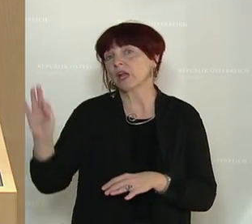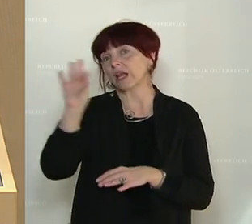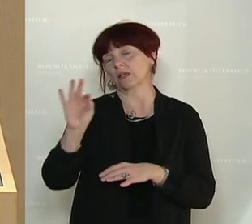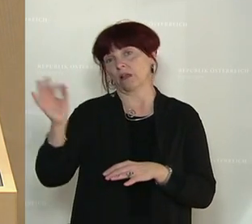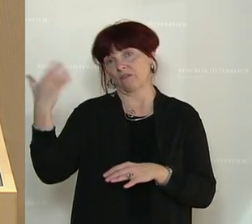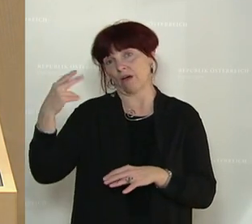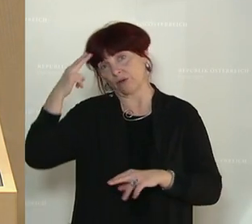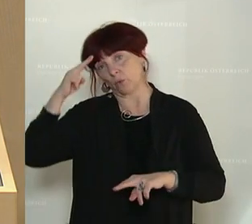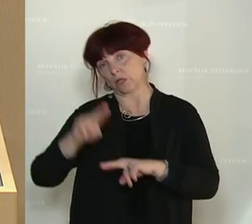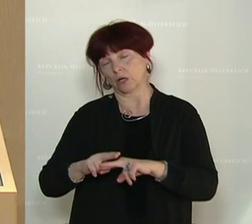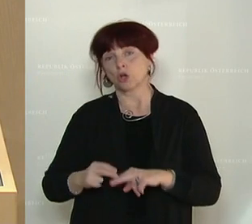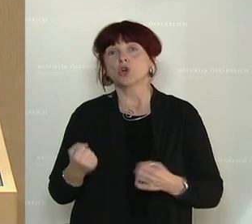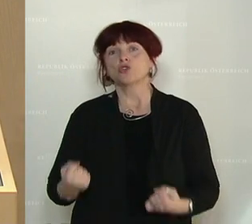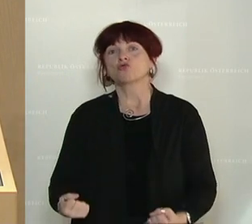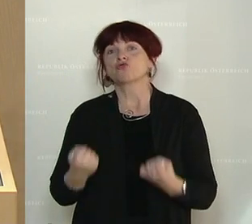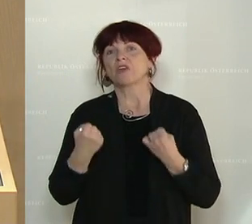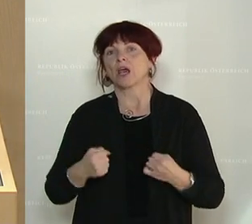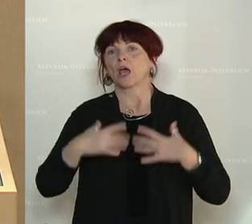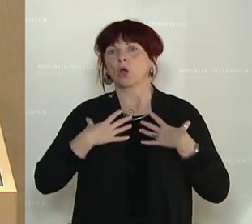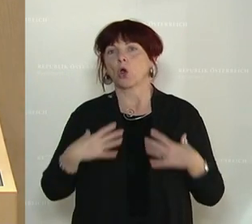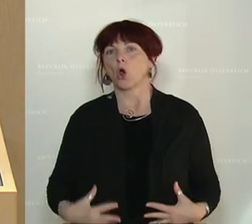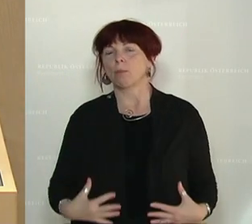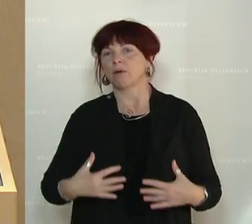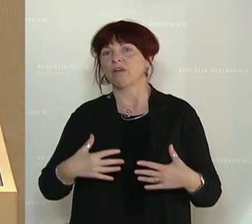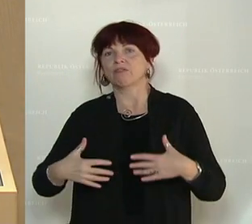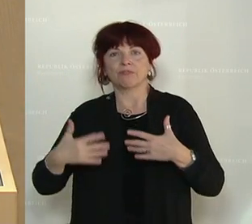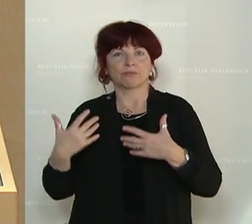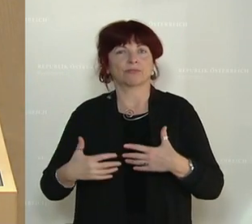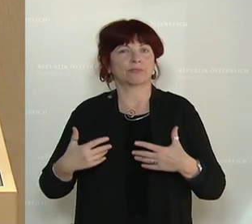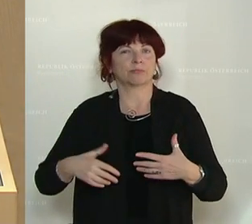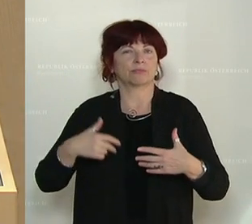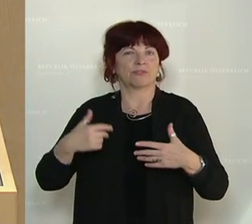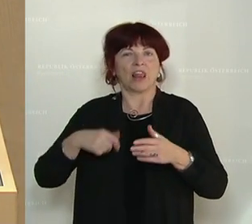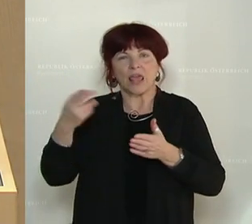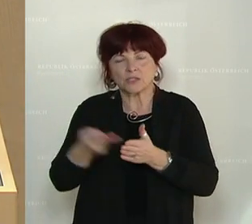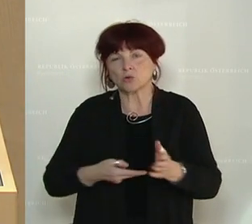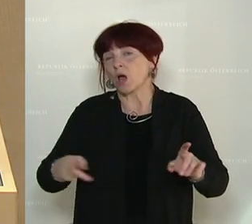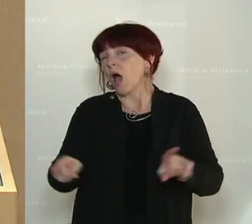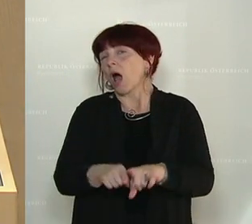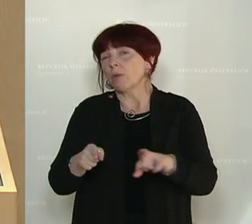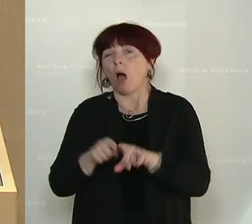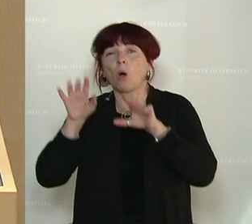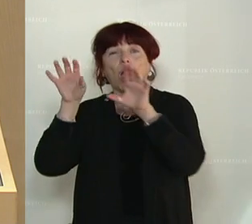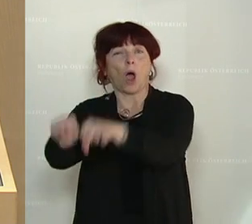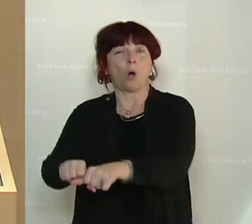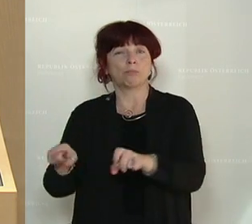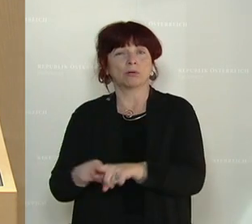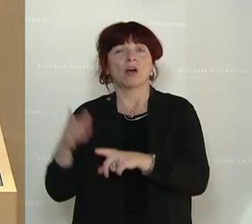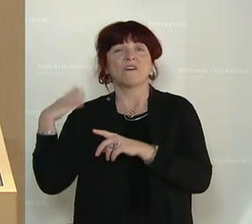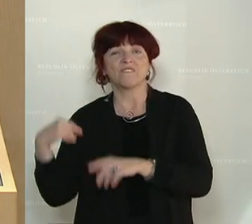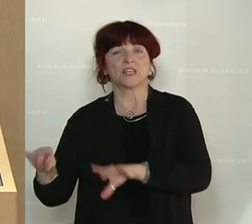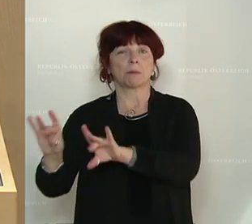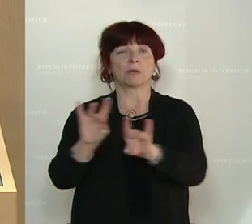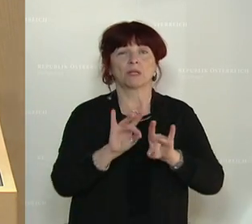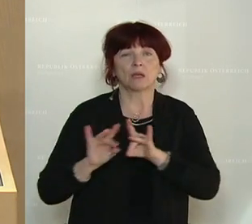Körperverletzung, Vergewaltigung, Erpressung, Raub und Wiederbetätigung. Und gleichzeitig erinnere ich hier an die